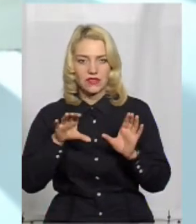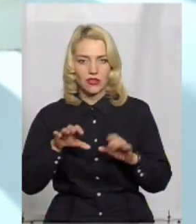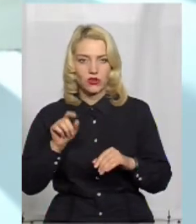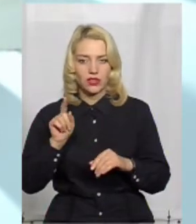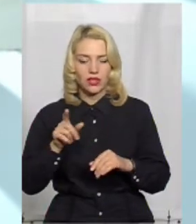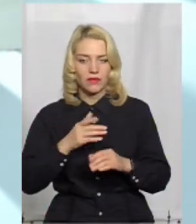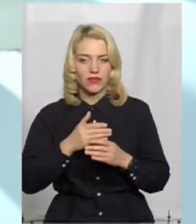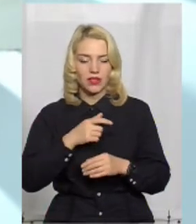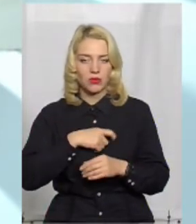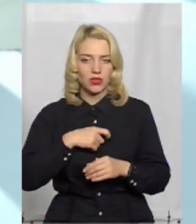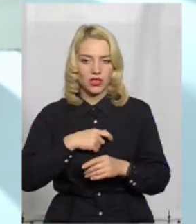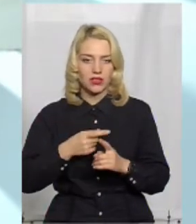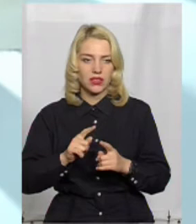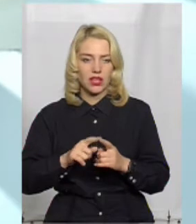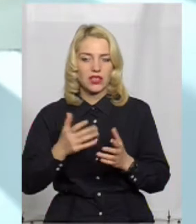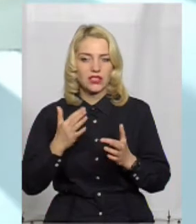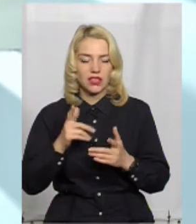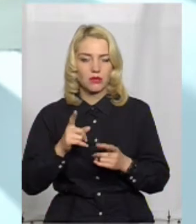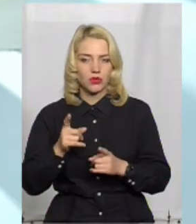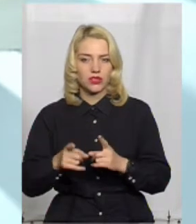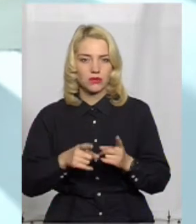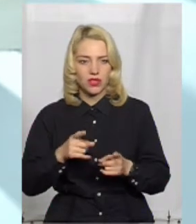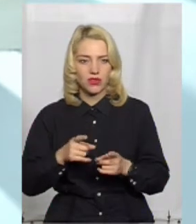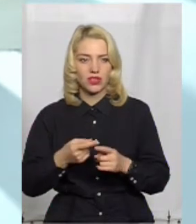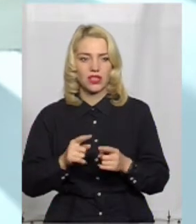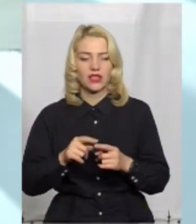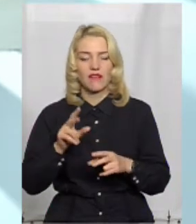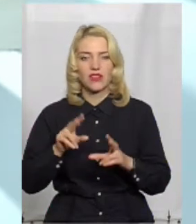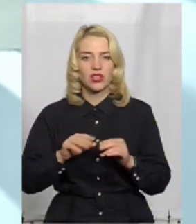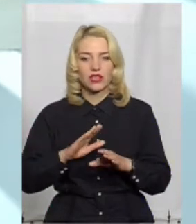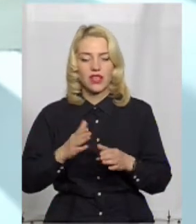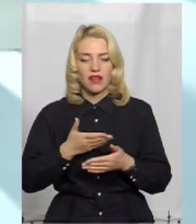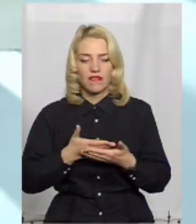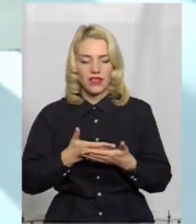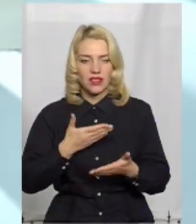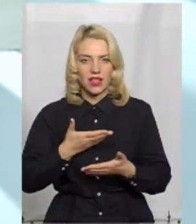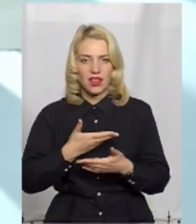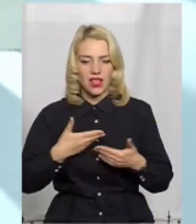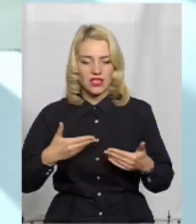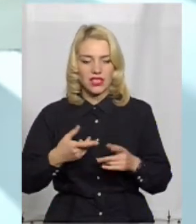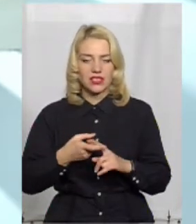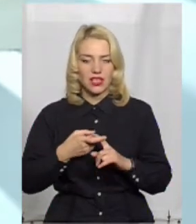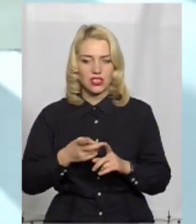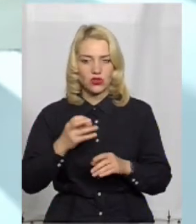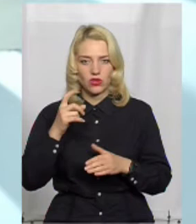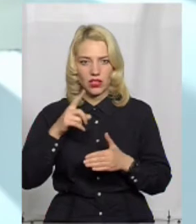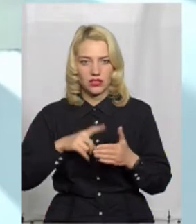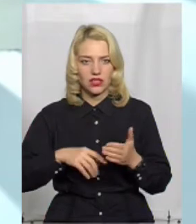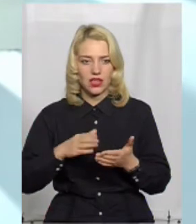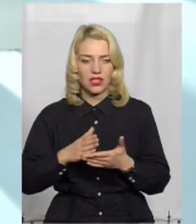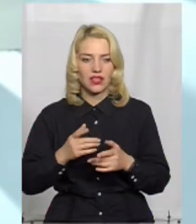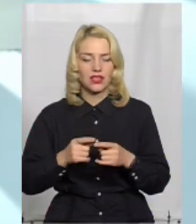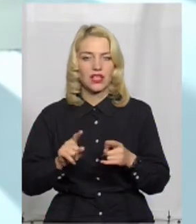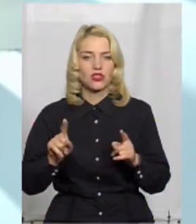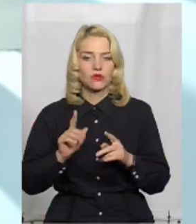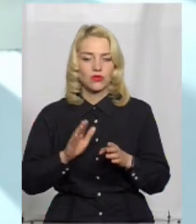робота, наскільки він вже буде змінений, видозмінений і так далі. Ну, на жаль, це не від нас залежить, але надія є на